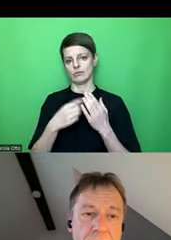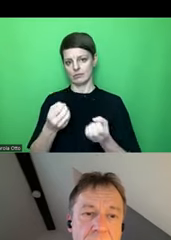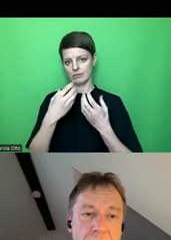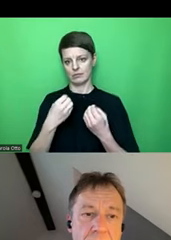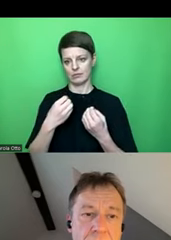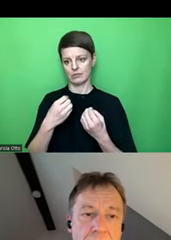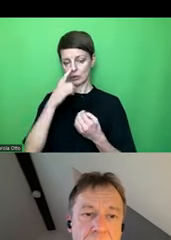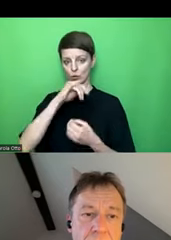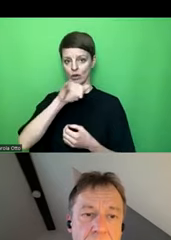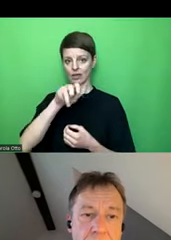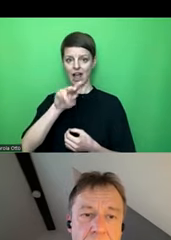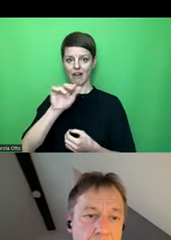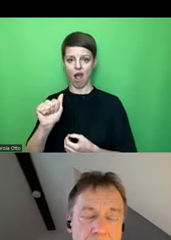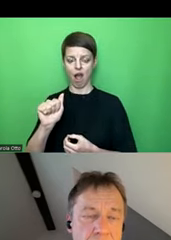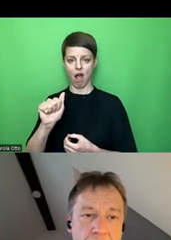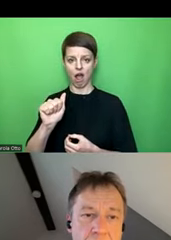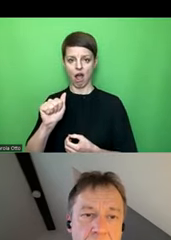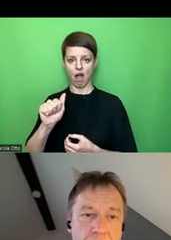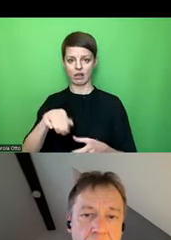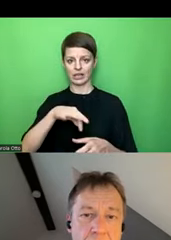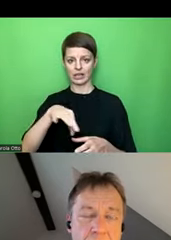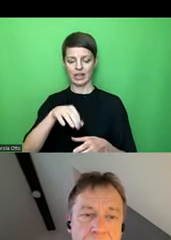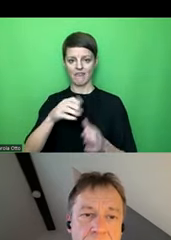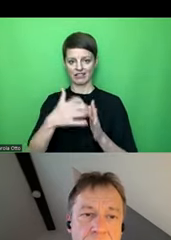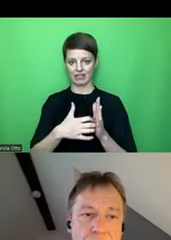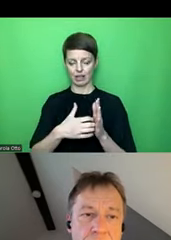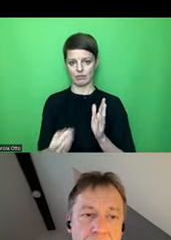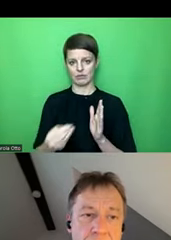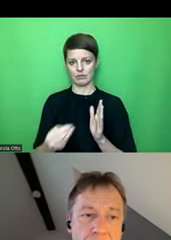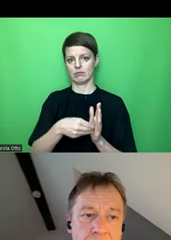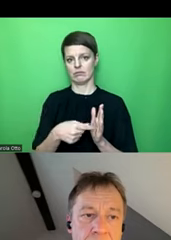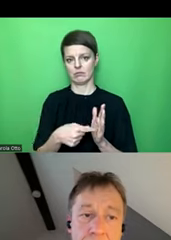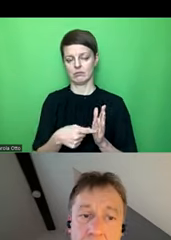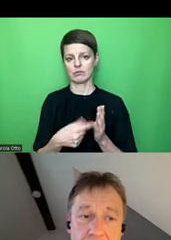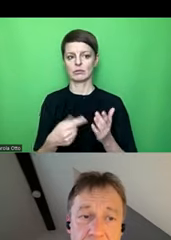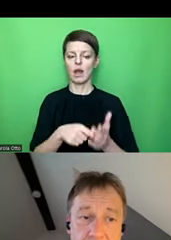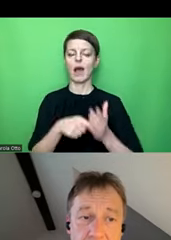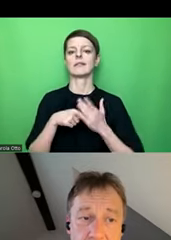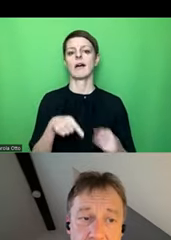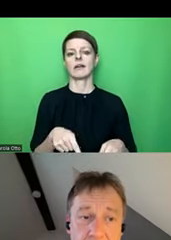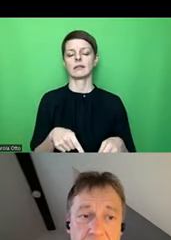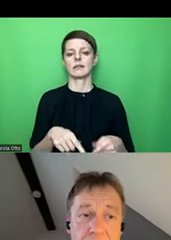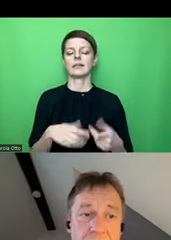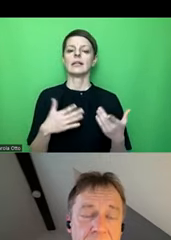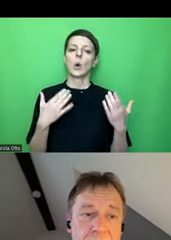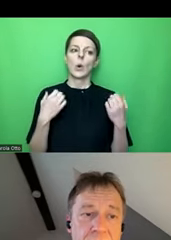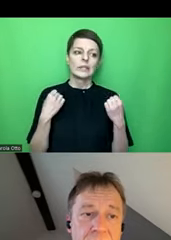irgendwie JavaScript einbauen oder eine Skriptsprache um das anzuzeigen, also das wäre sicher,